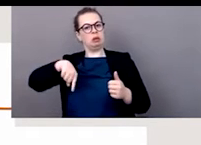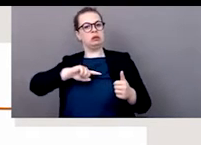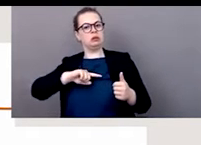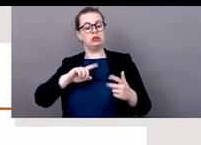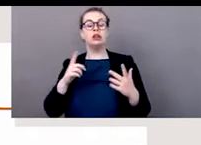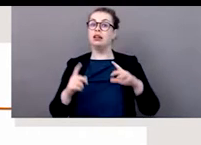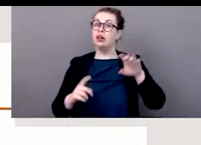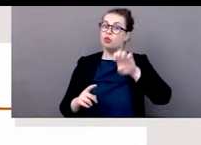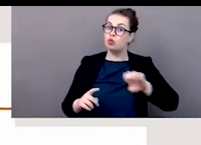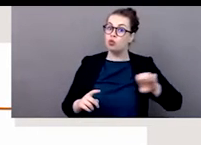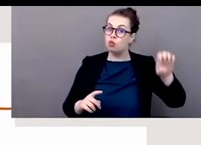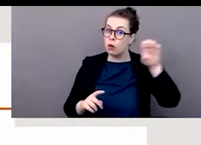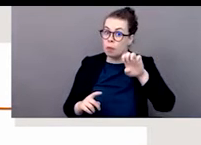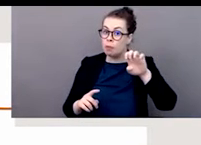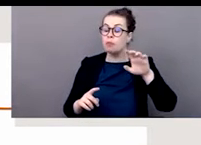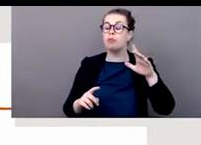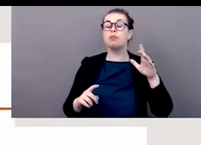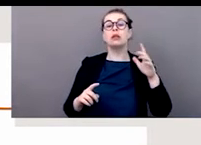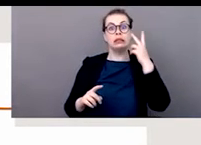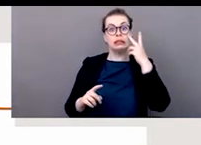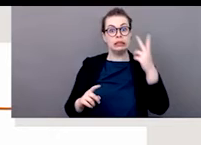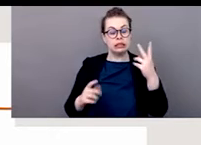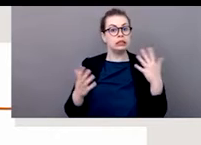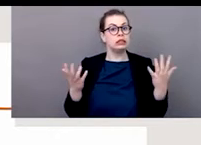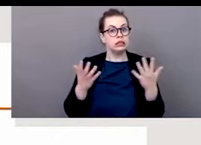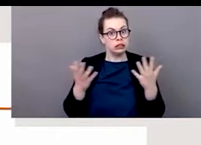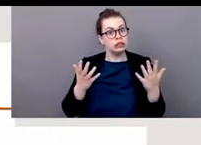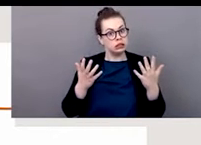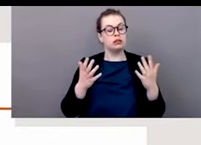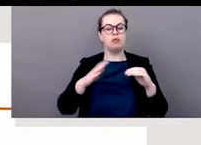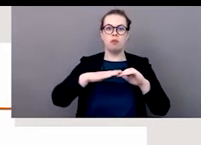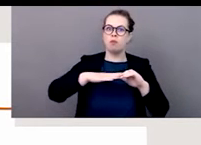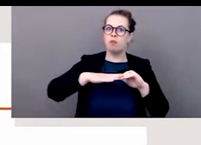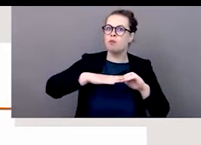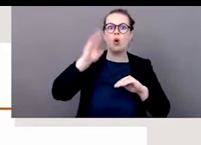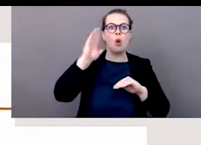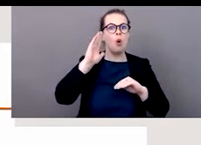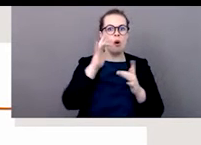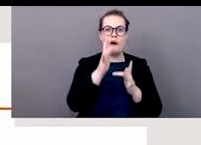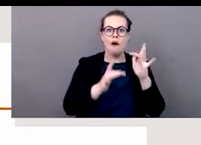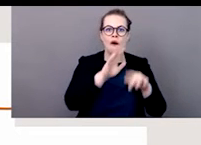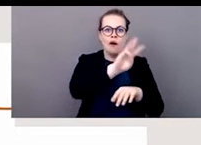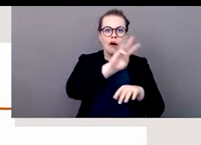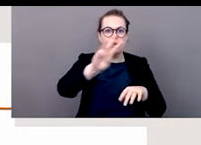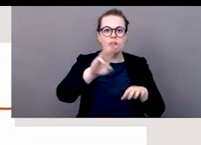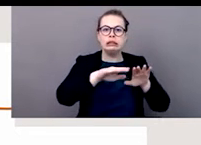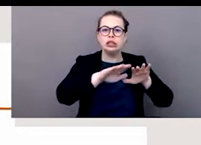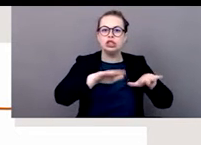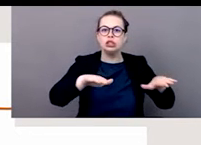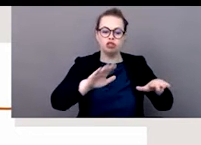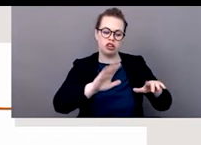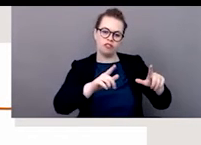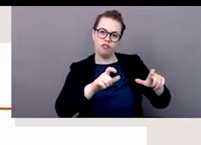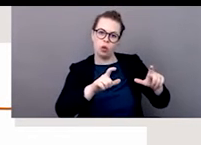types d'impact aussi dans certains pays, par exemple, il y a eu une augmentation massive de l'exploitation